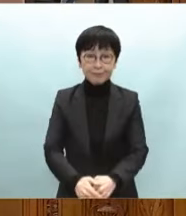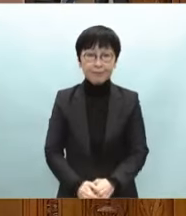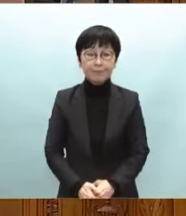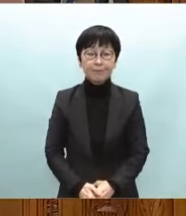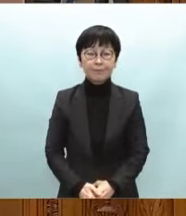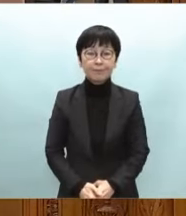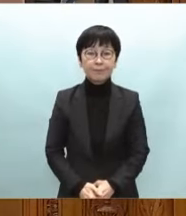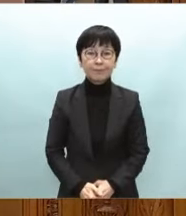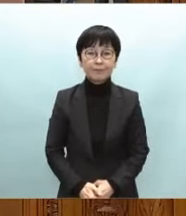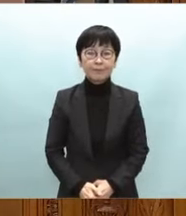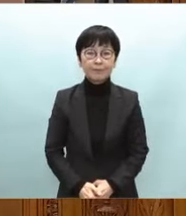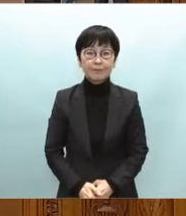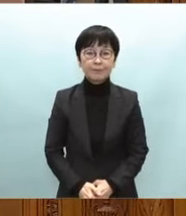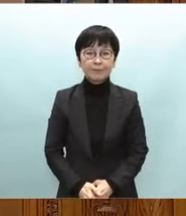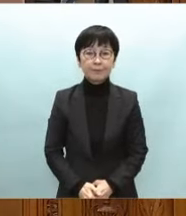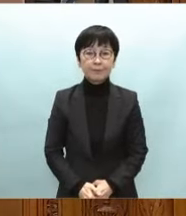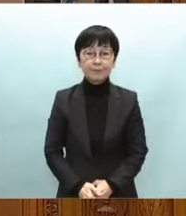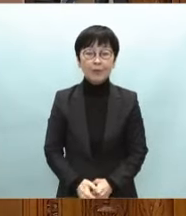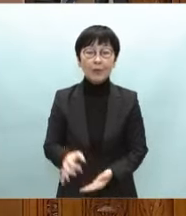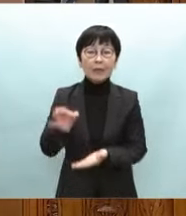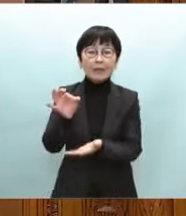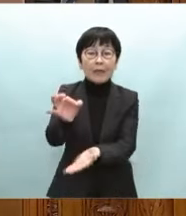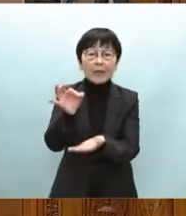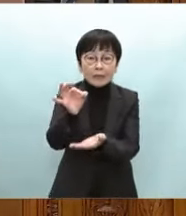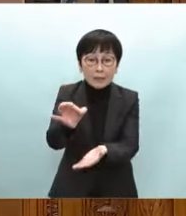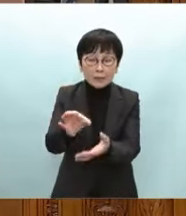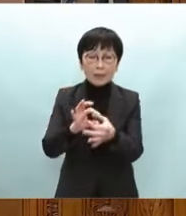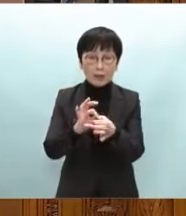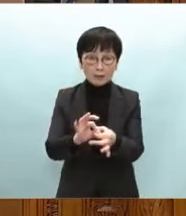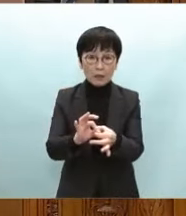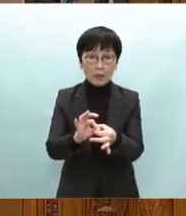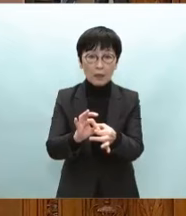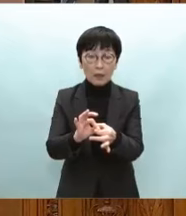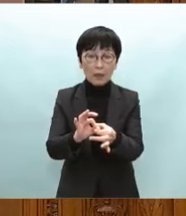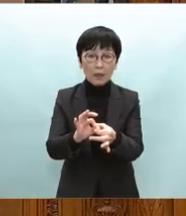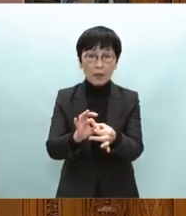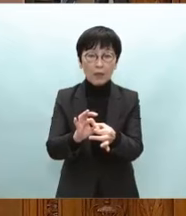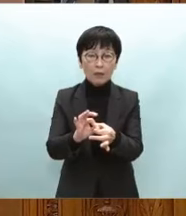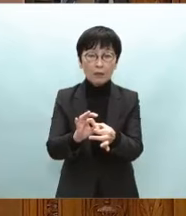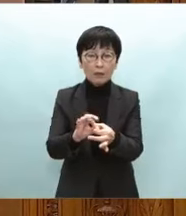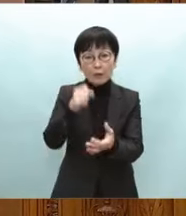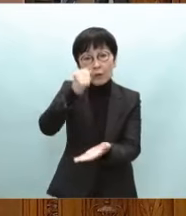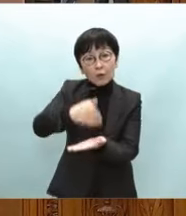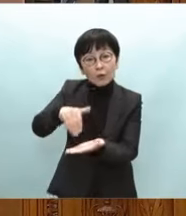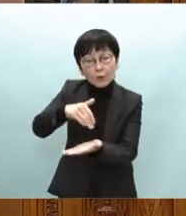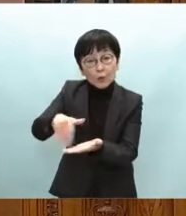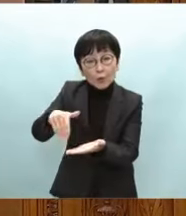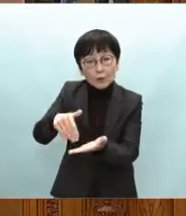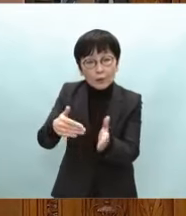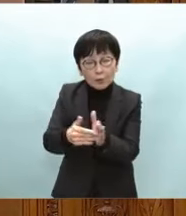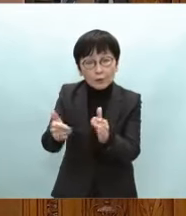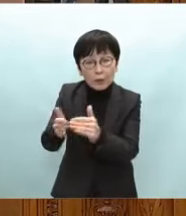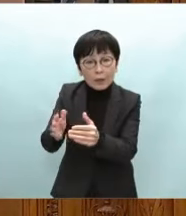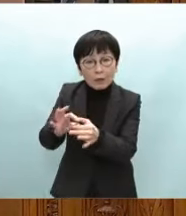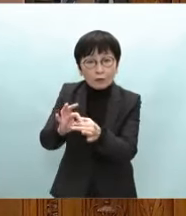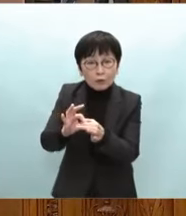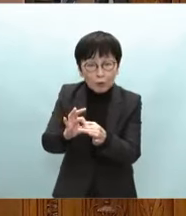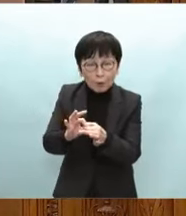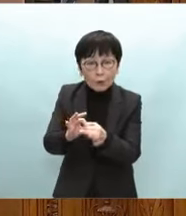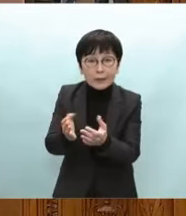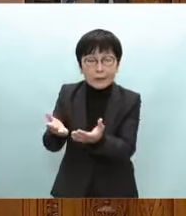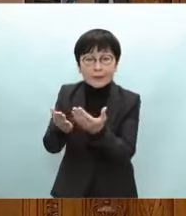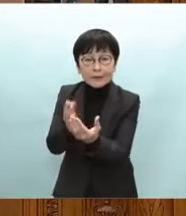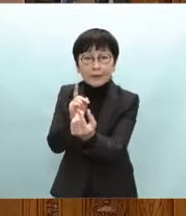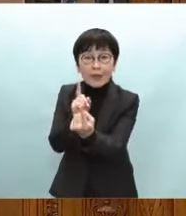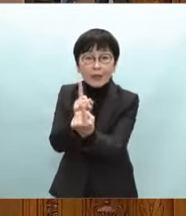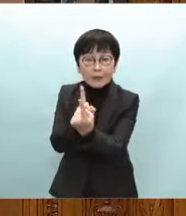してまいります財政措置についても予算の制約により震災対